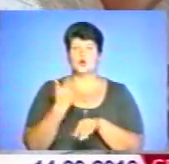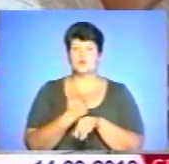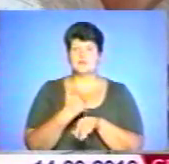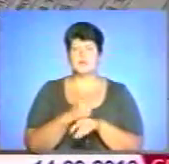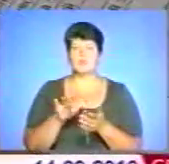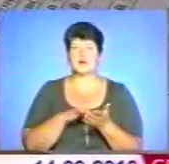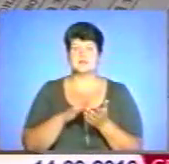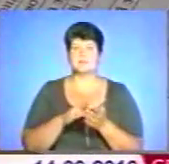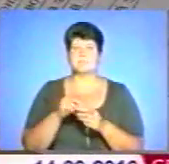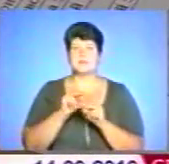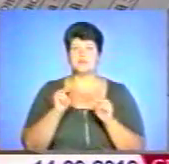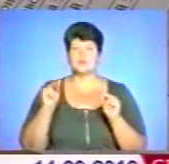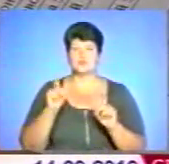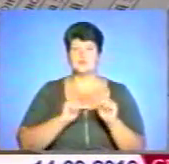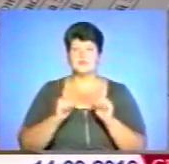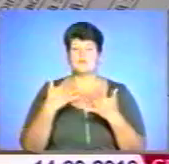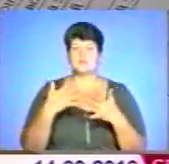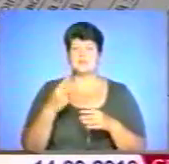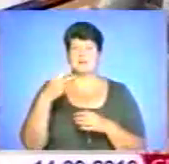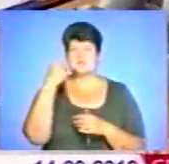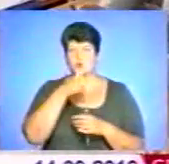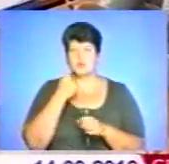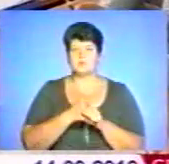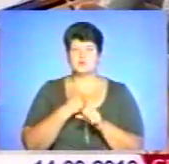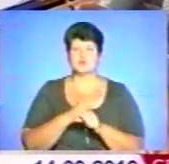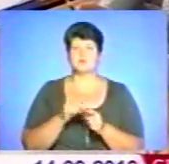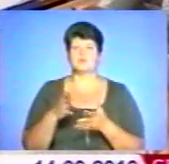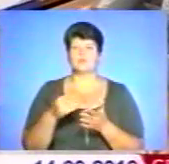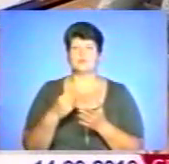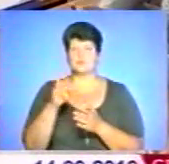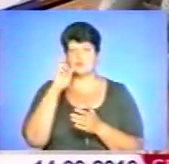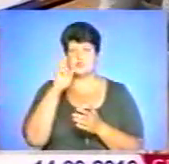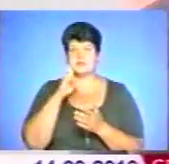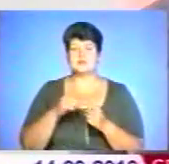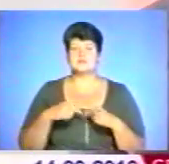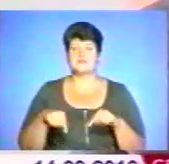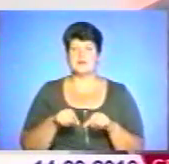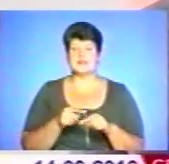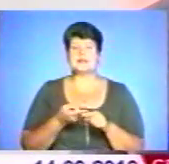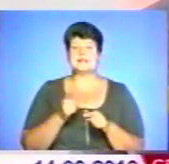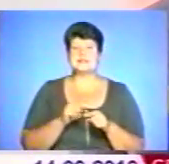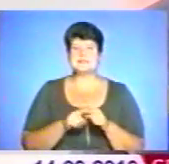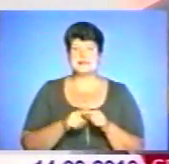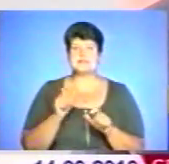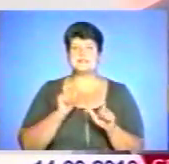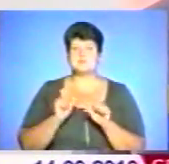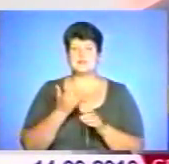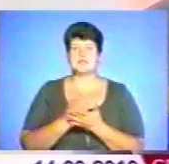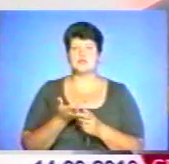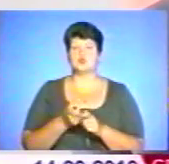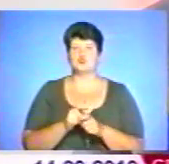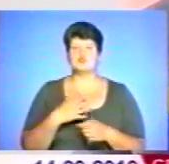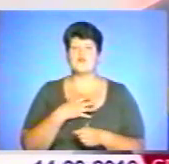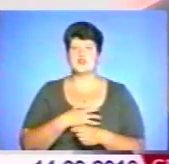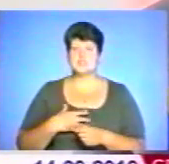Віктор Савчин уже 20 років працює у бюджетній сфері. На семінар прийшов разом із колегами. Цей семінар дуже важливий для того,